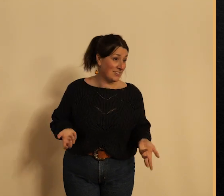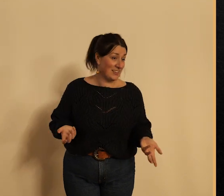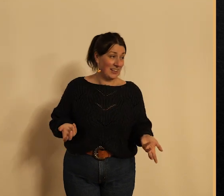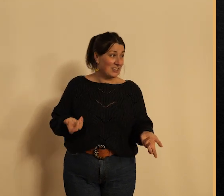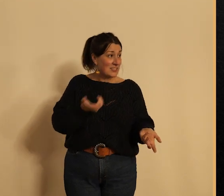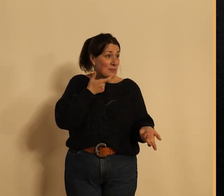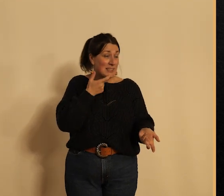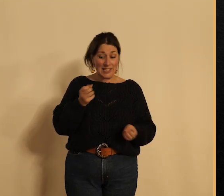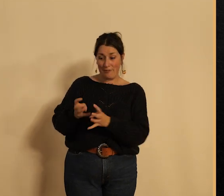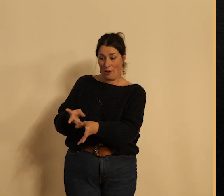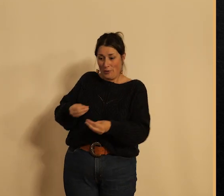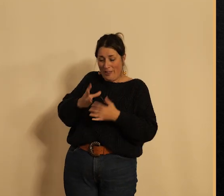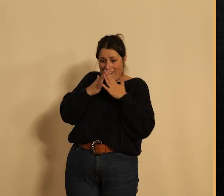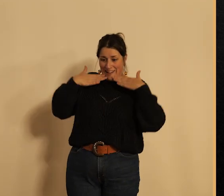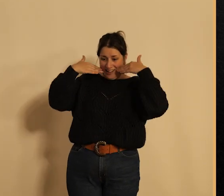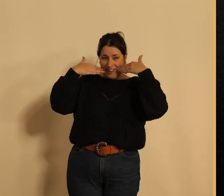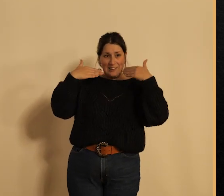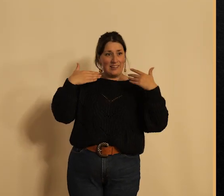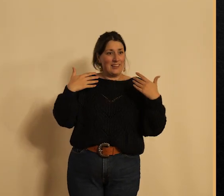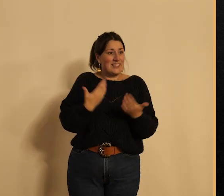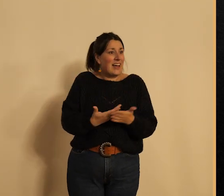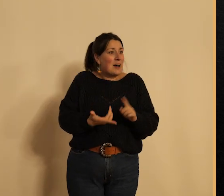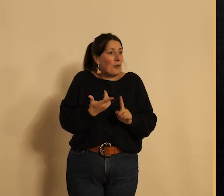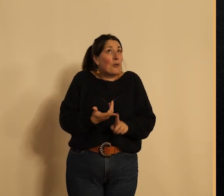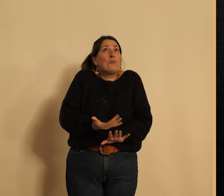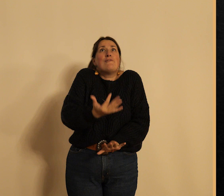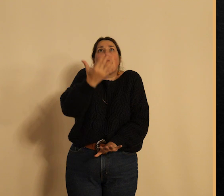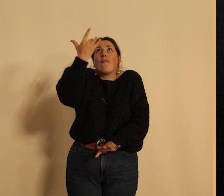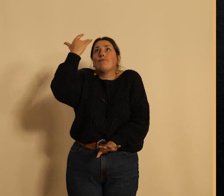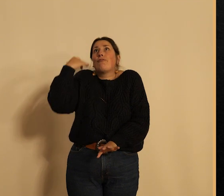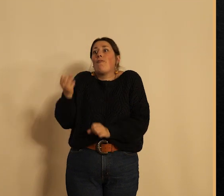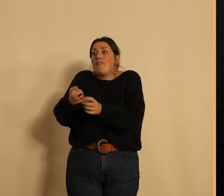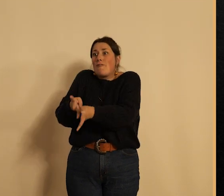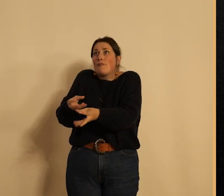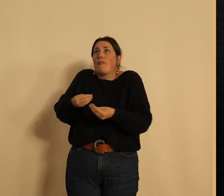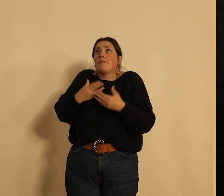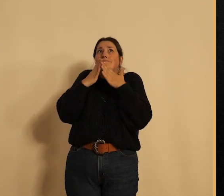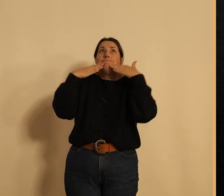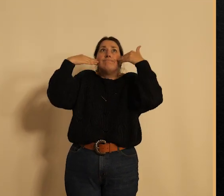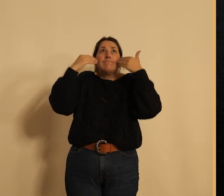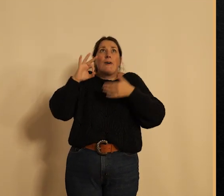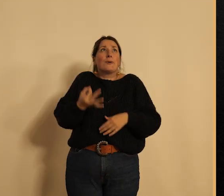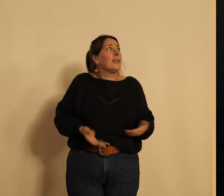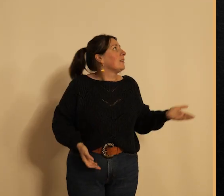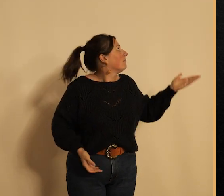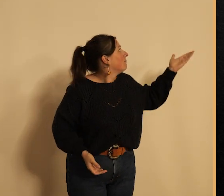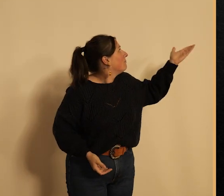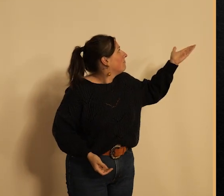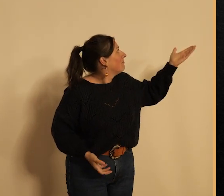cette notion de plaisir on la retrouve depuis très longtemps à Tours et ici par exemple